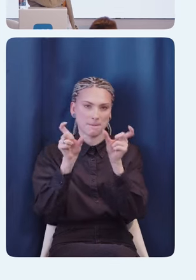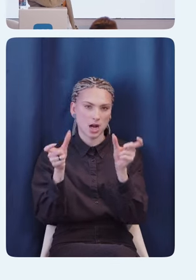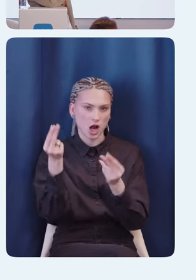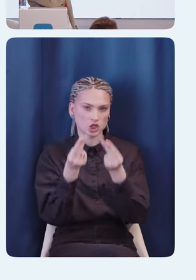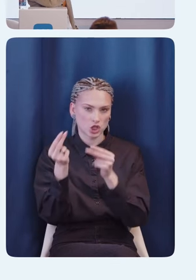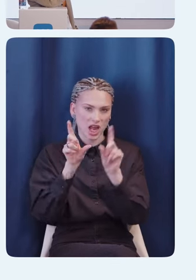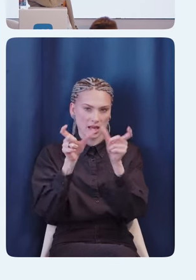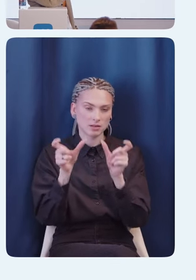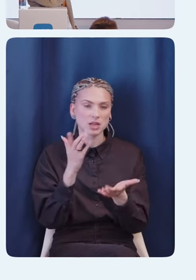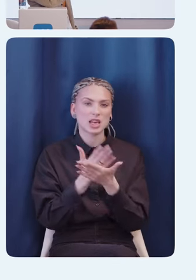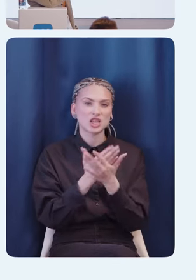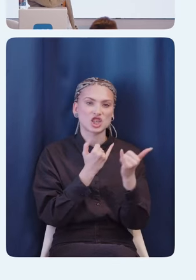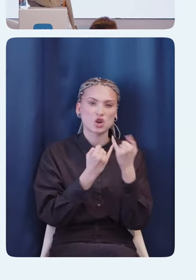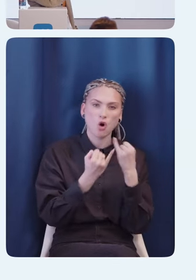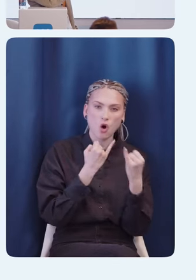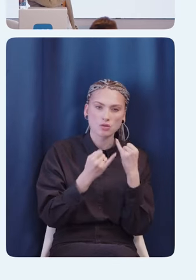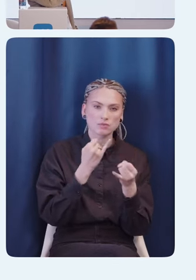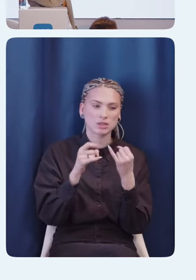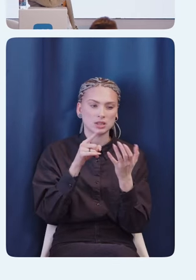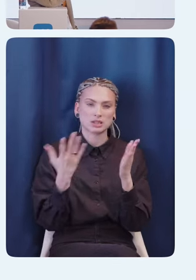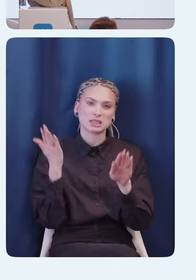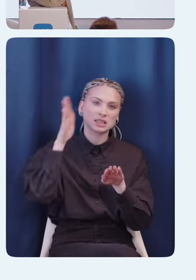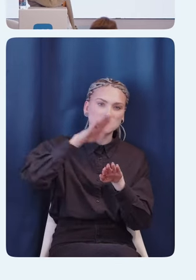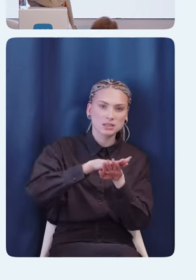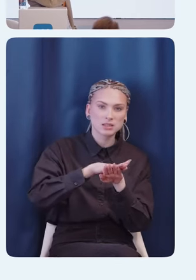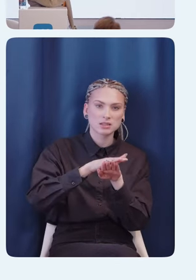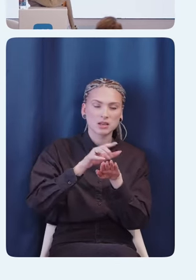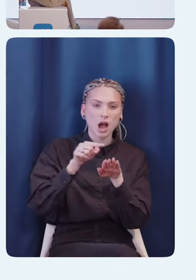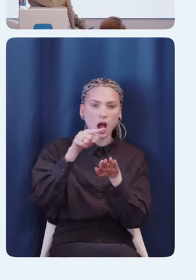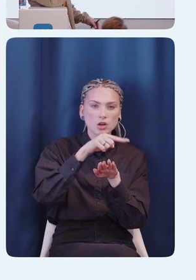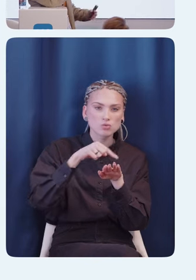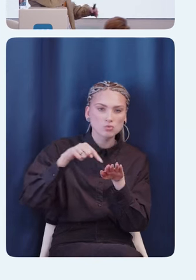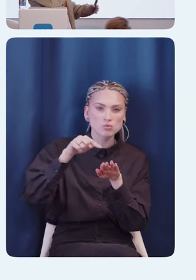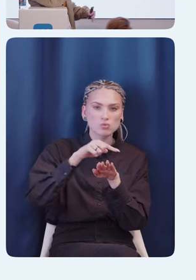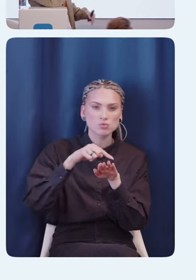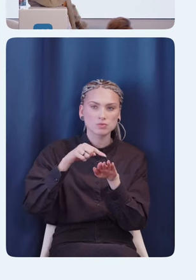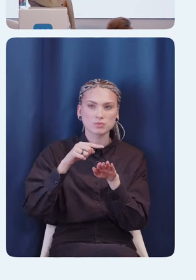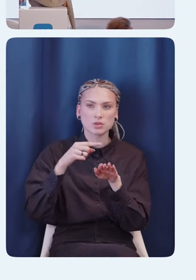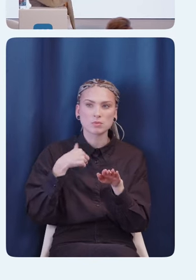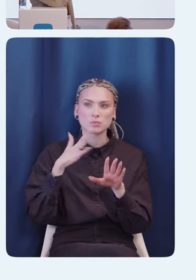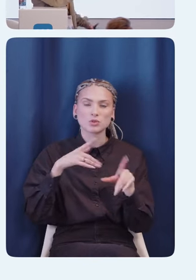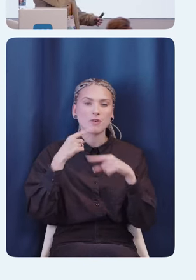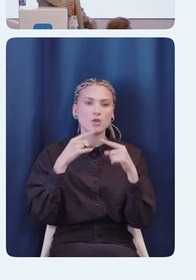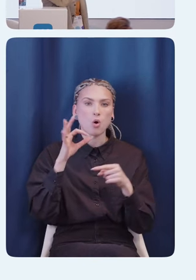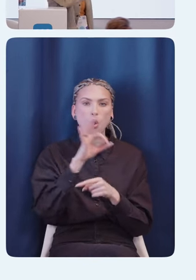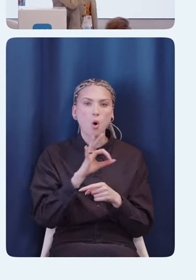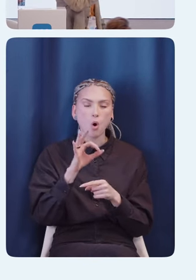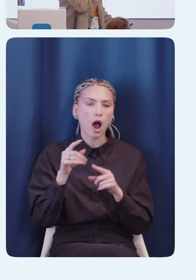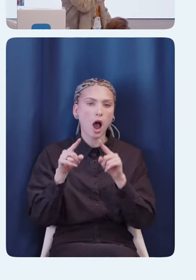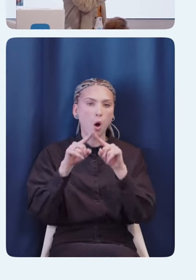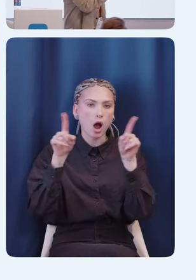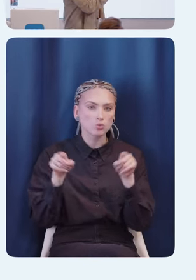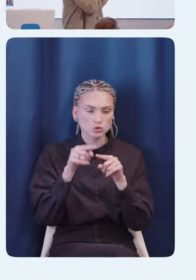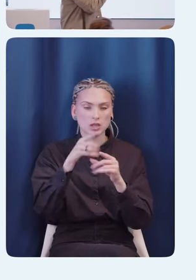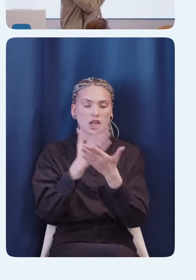изображение желтое, на него накладывается чуть меньше окружность. Мы сейчас будем говорить об окружностях. У вас есть окружность